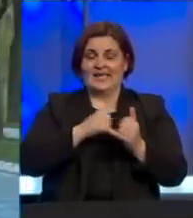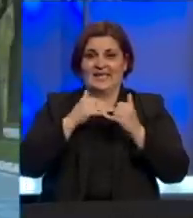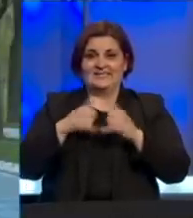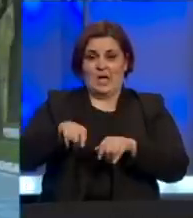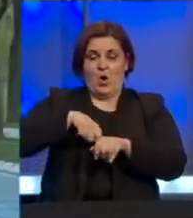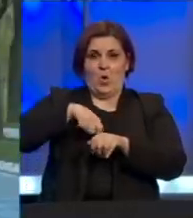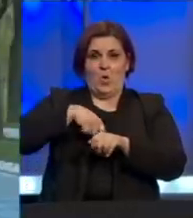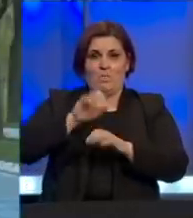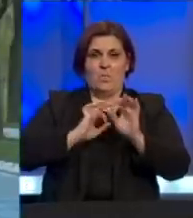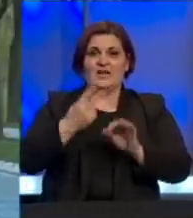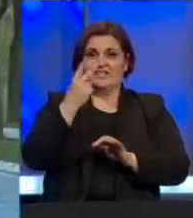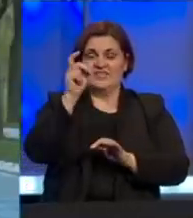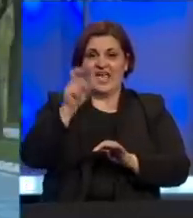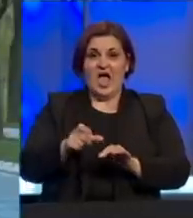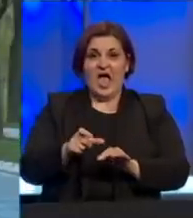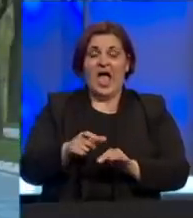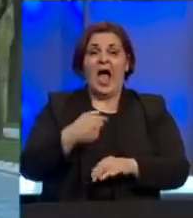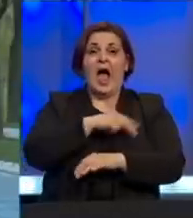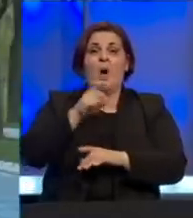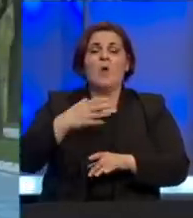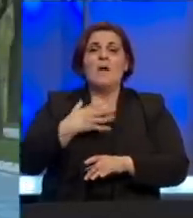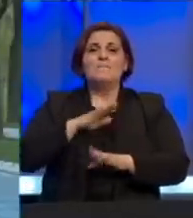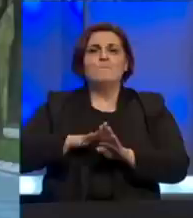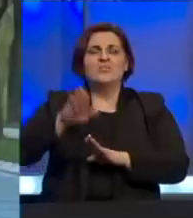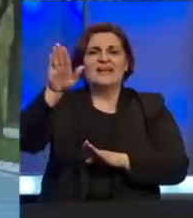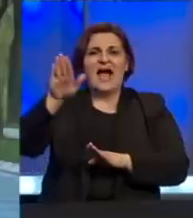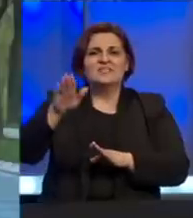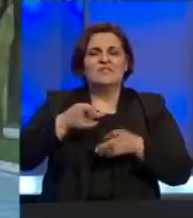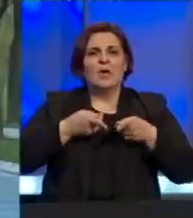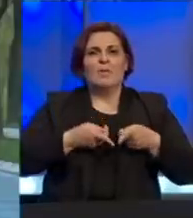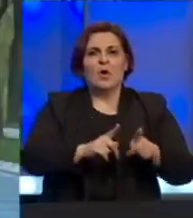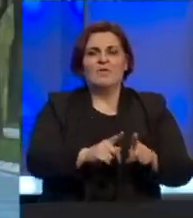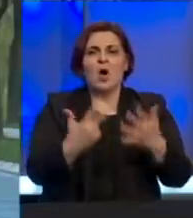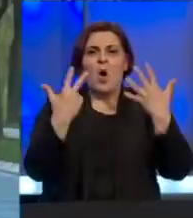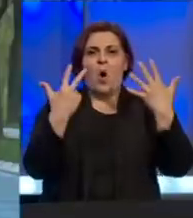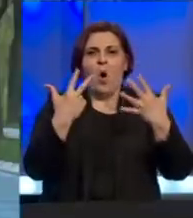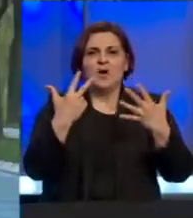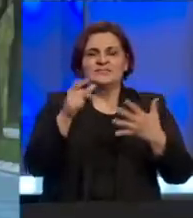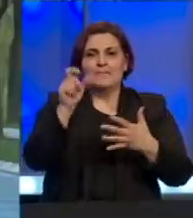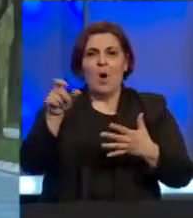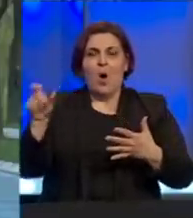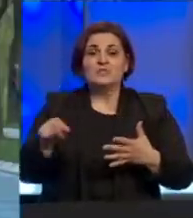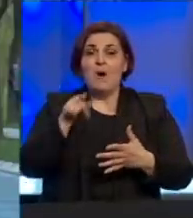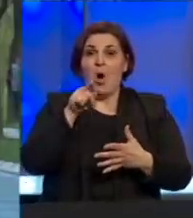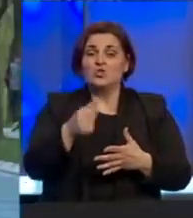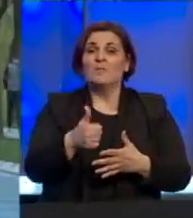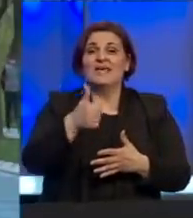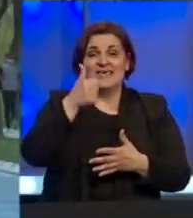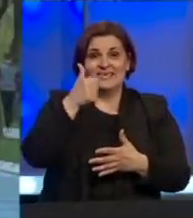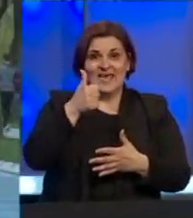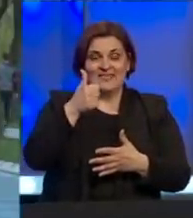oporavile su se dvije osobe, a u klinici pod Hrastovi hospitalizovano je 8 pacijenata. Od toga 1